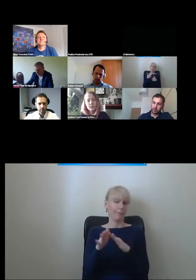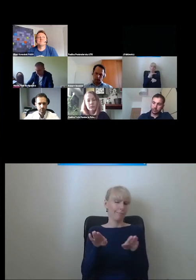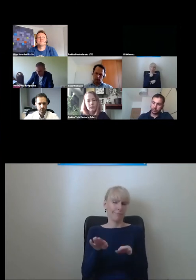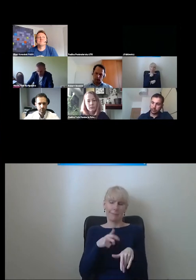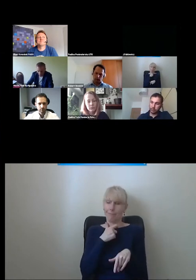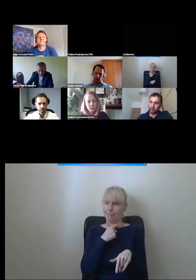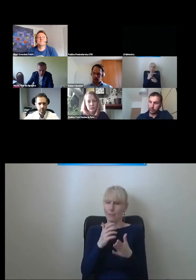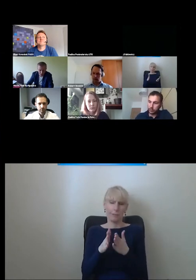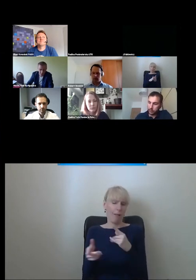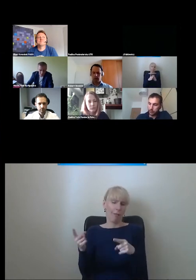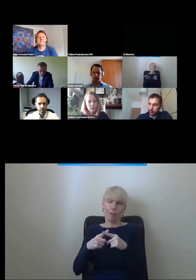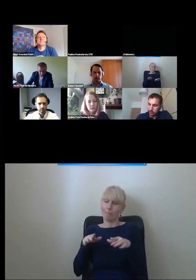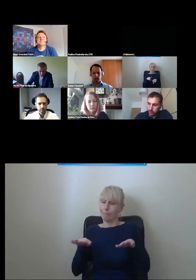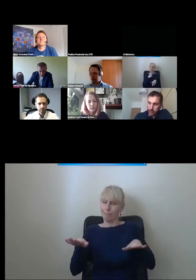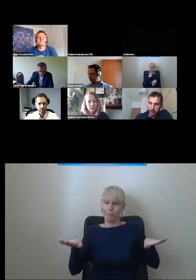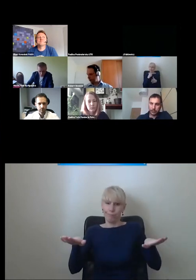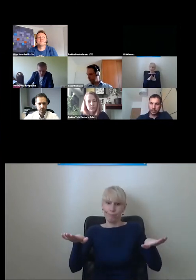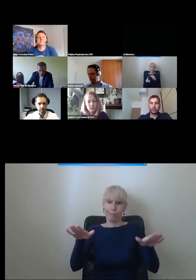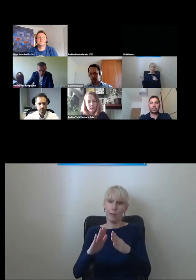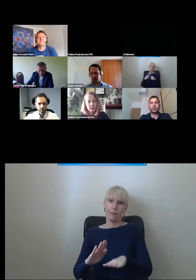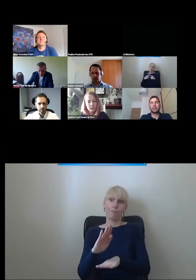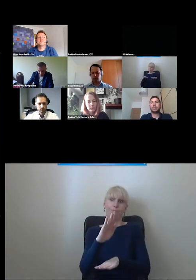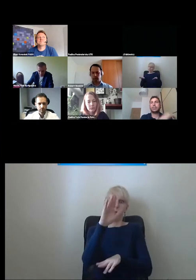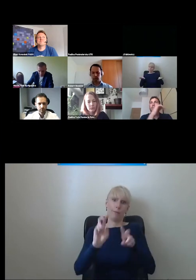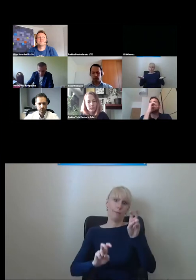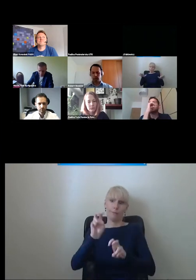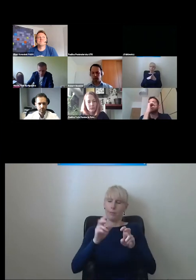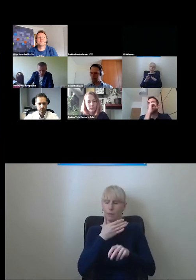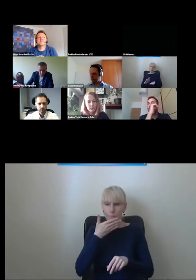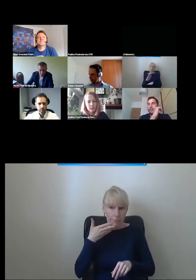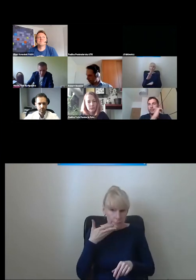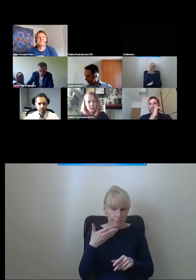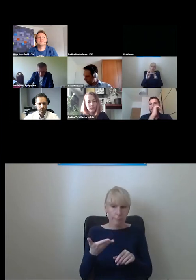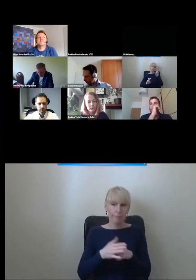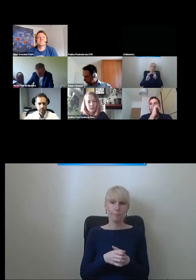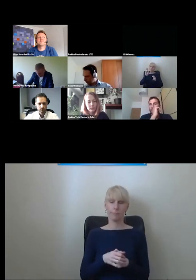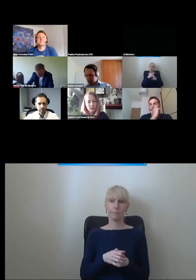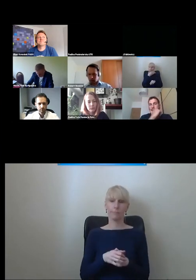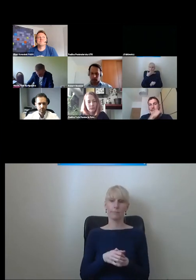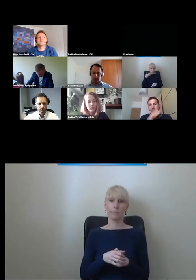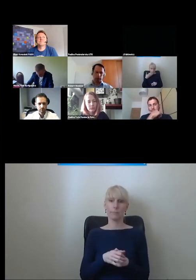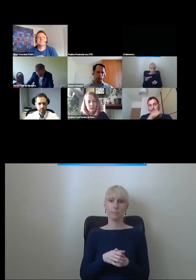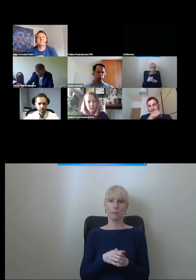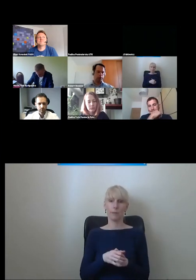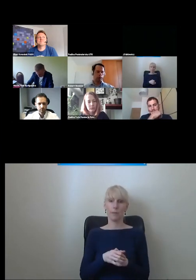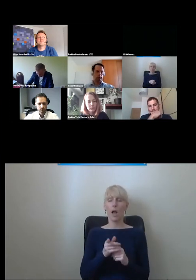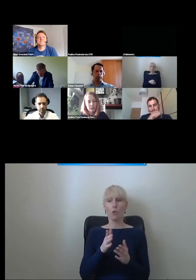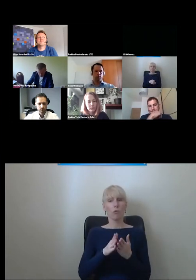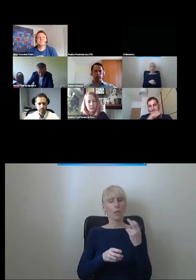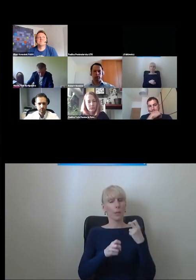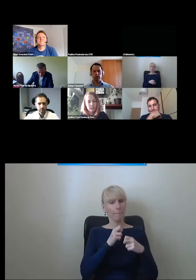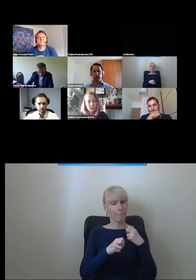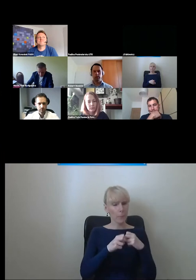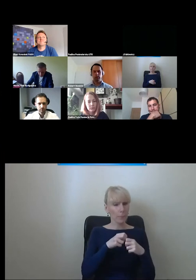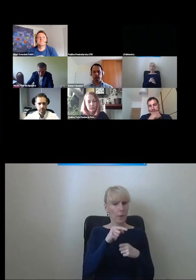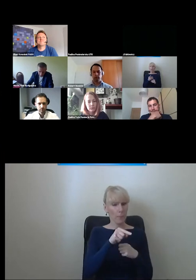o dodatkowej przestrzeni pomarzyć na pochylnie czy na te windy nie można. Będziemy się przymierzać do